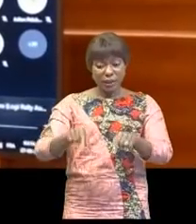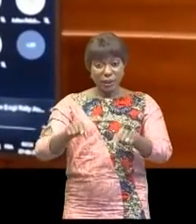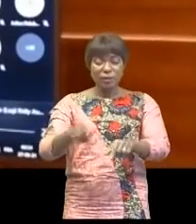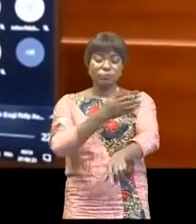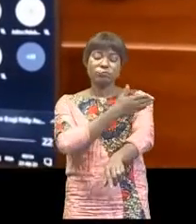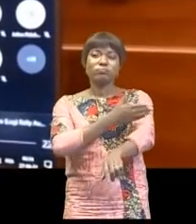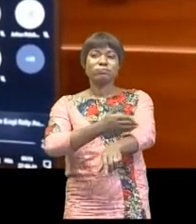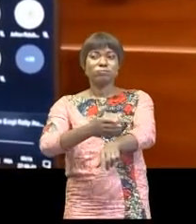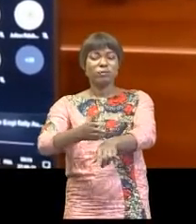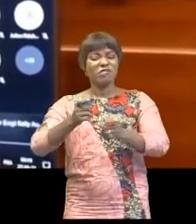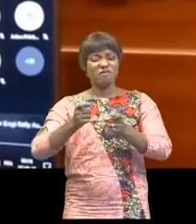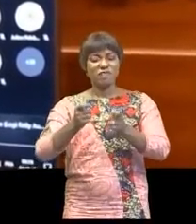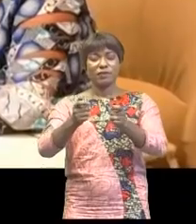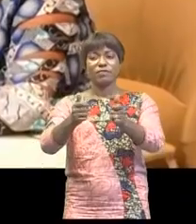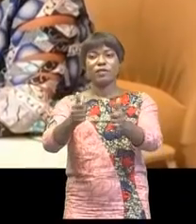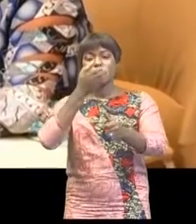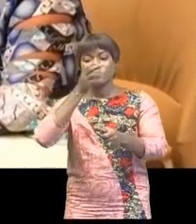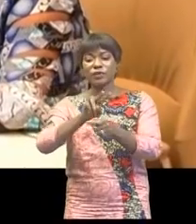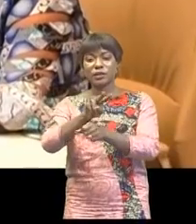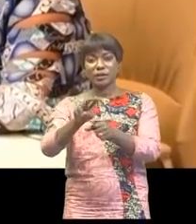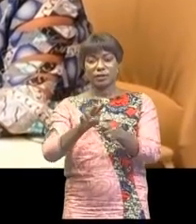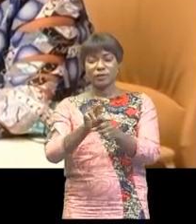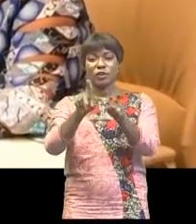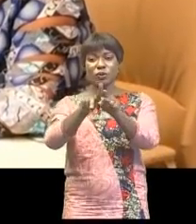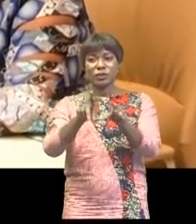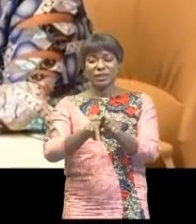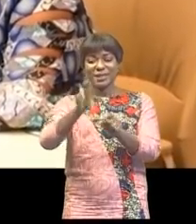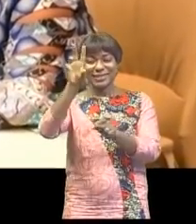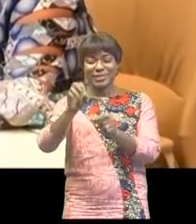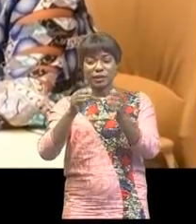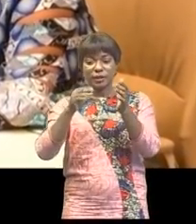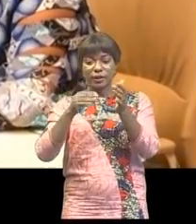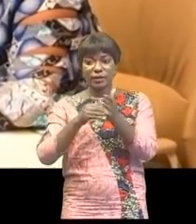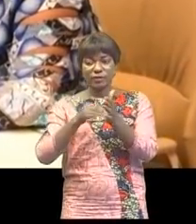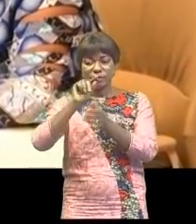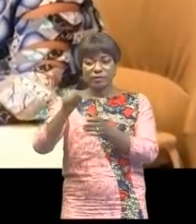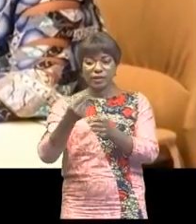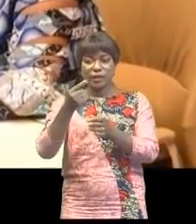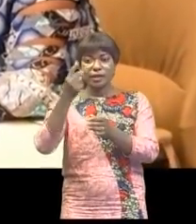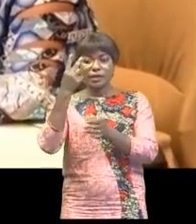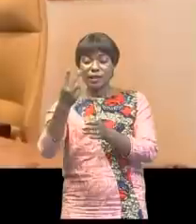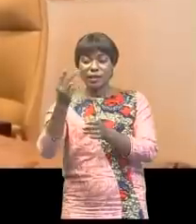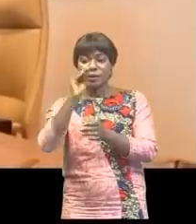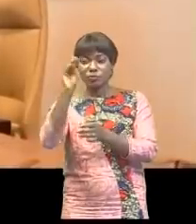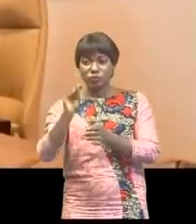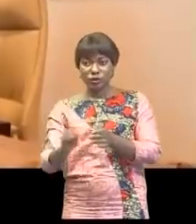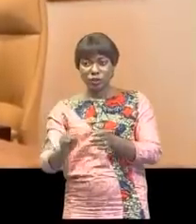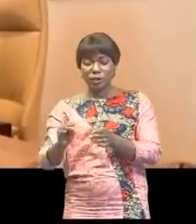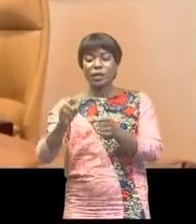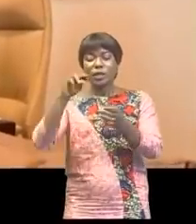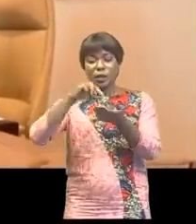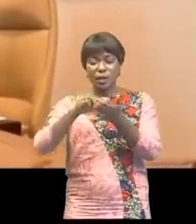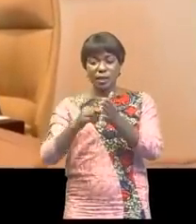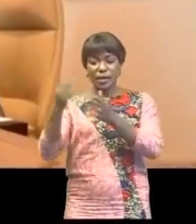sensible de l'incidence Covid-19 est de 39,2%, une baisse des camps importés de 25